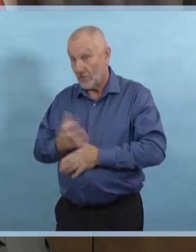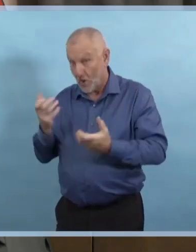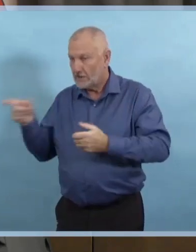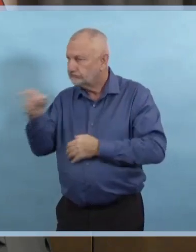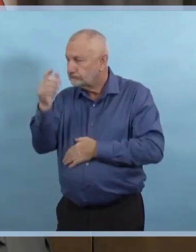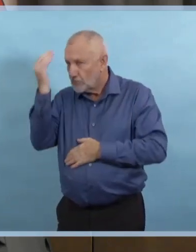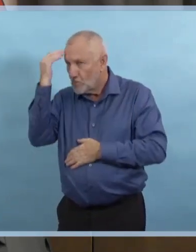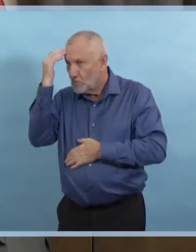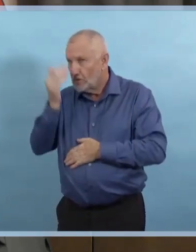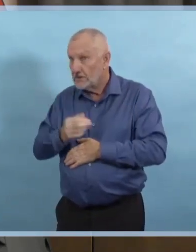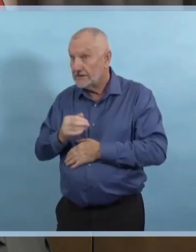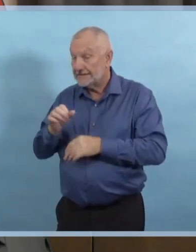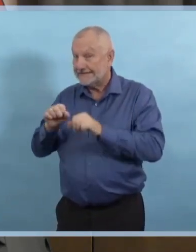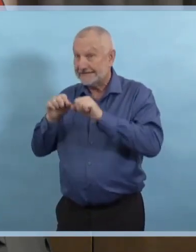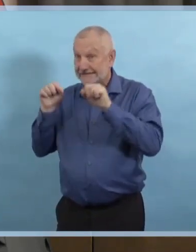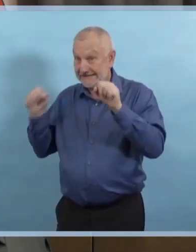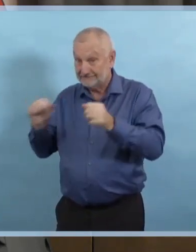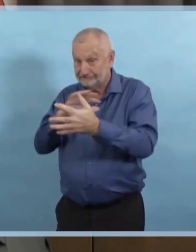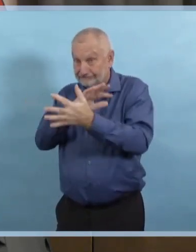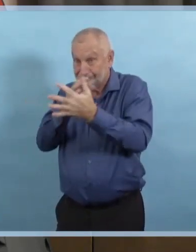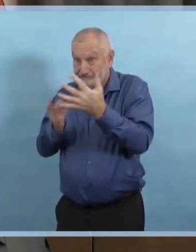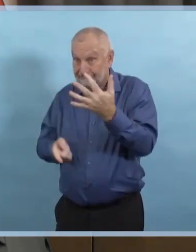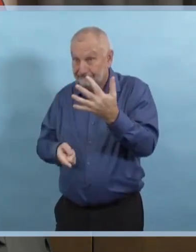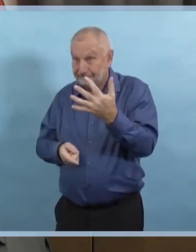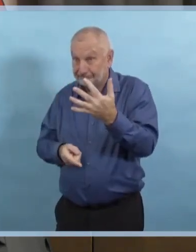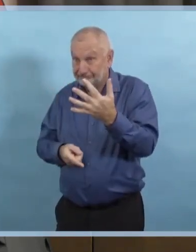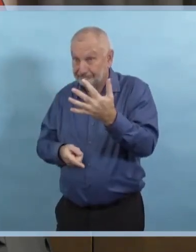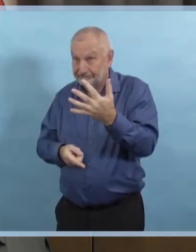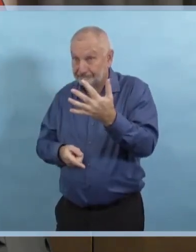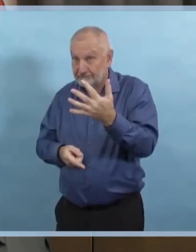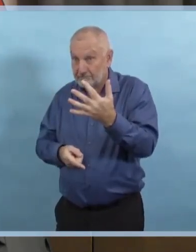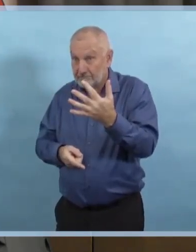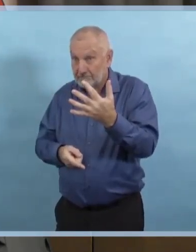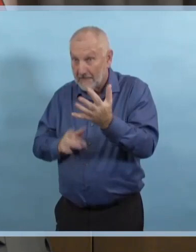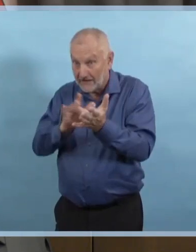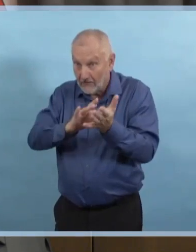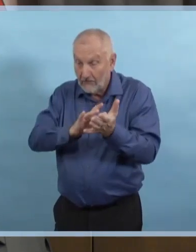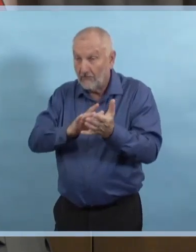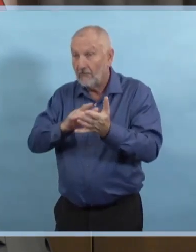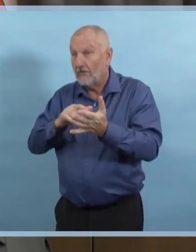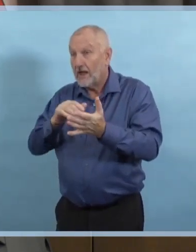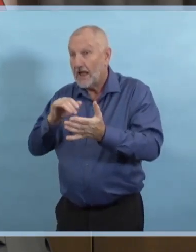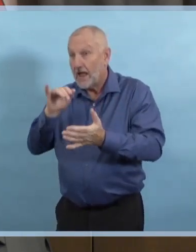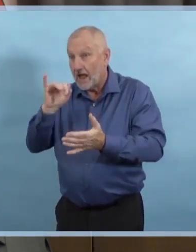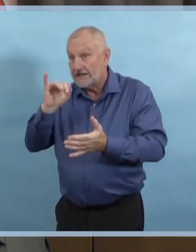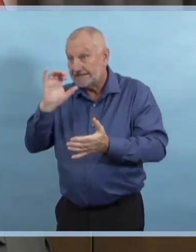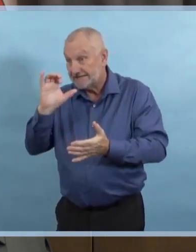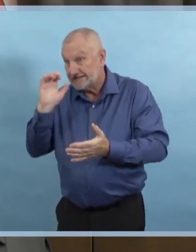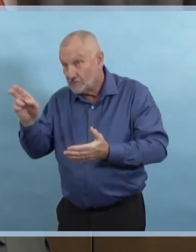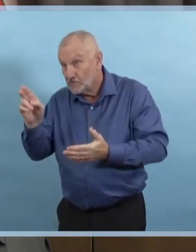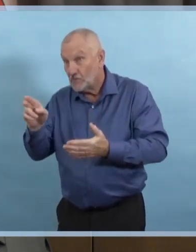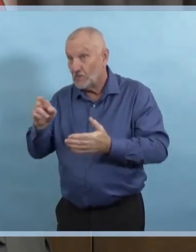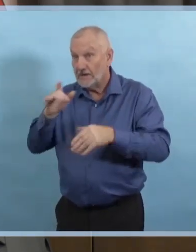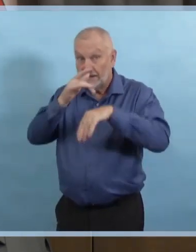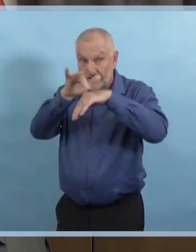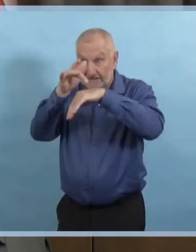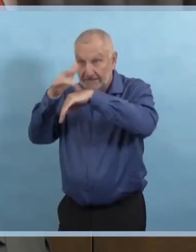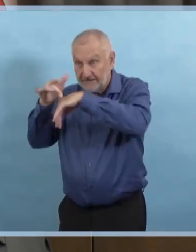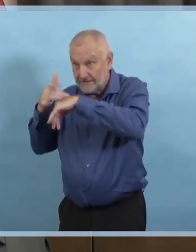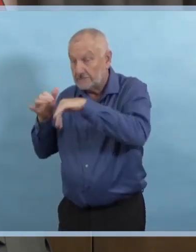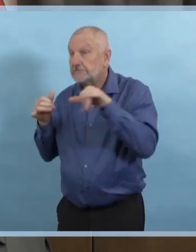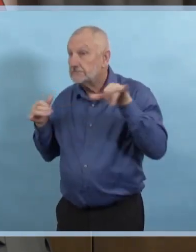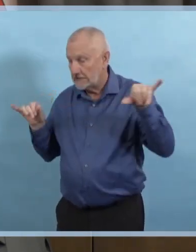intensifs. Et c'est parce que nous effectuons la coordination de ces services partout dans la province